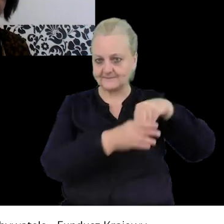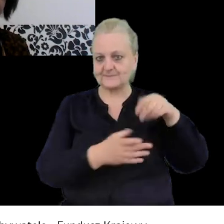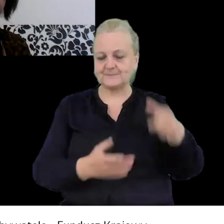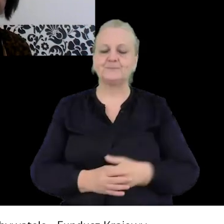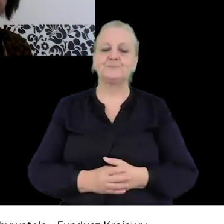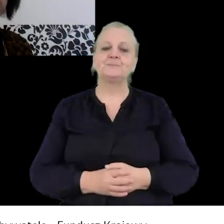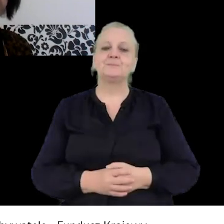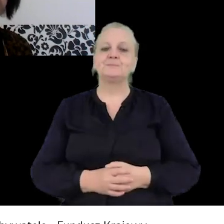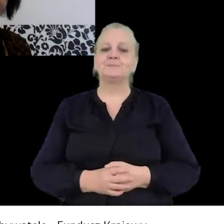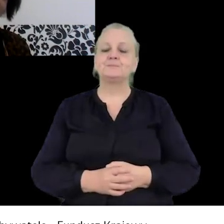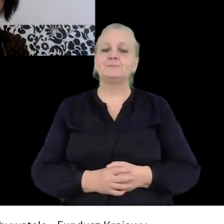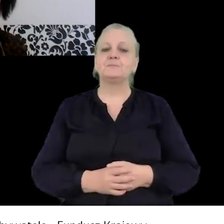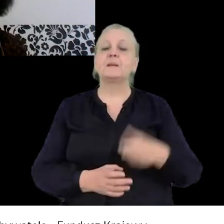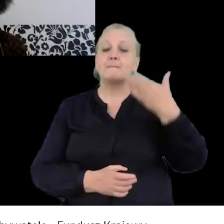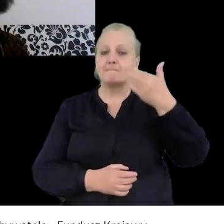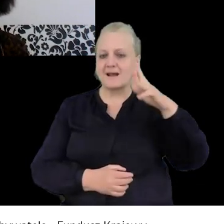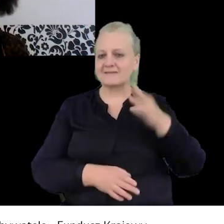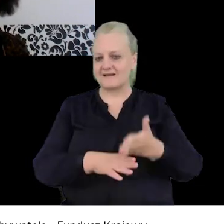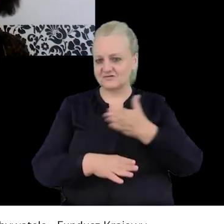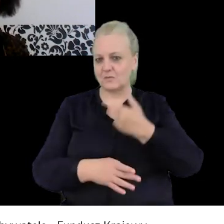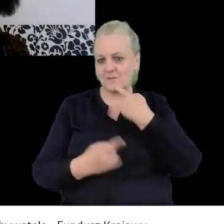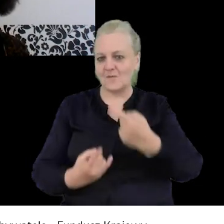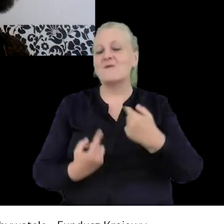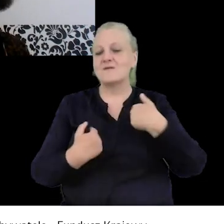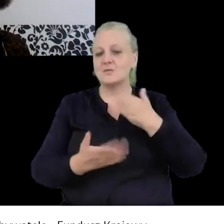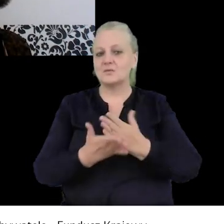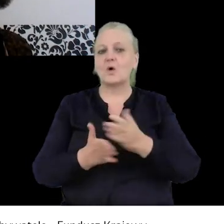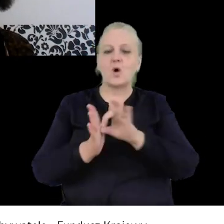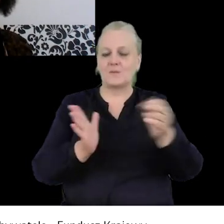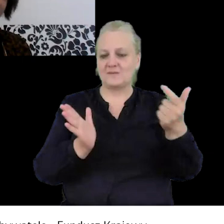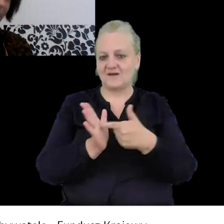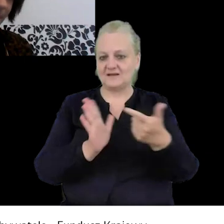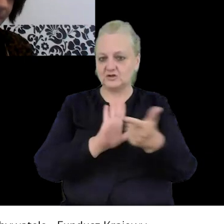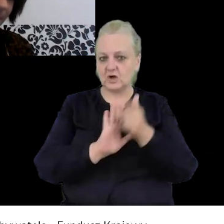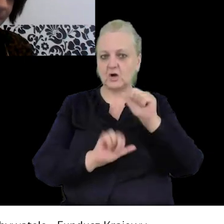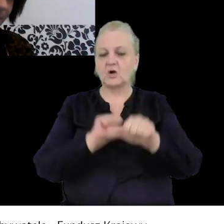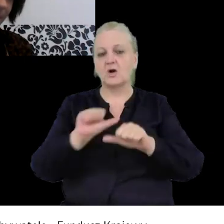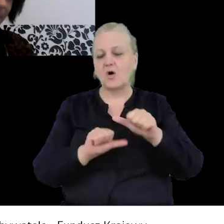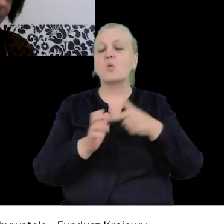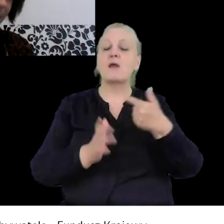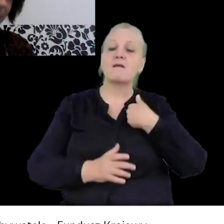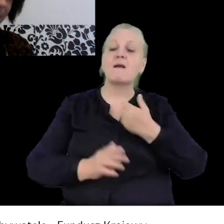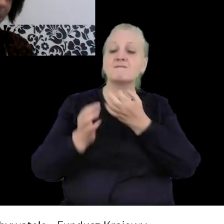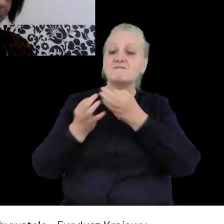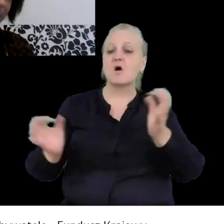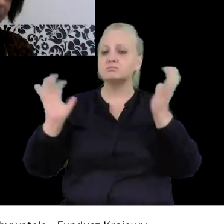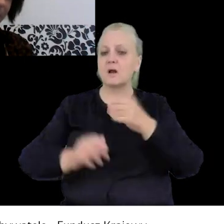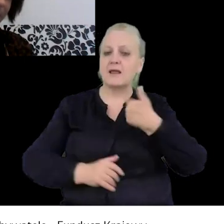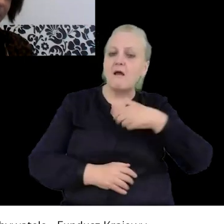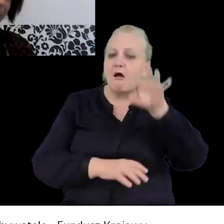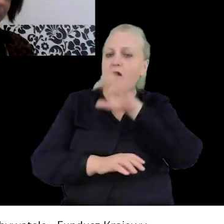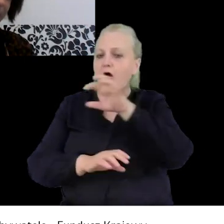I Marta powiedziała wcześniej, że jestem też od 2017 roku obserwatorką wolności zgromadzeń.